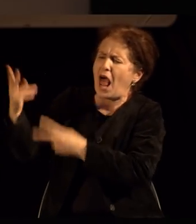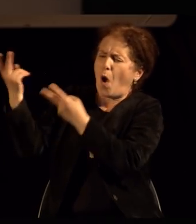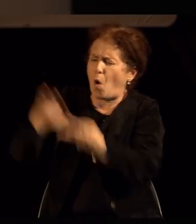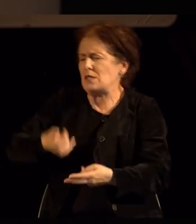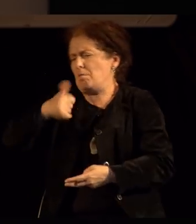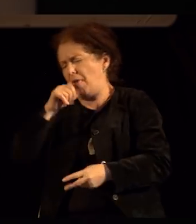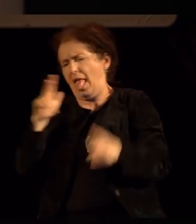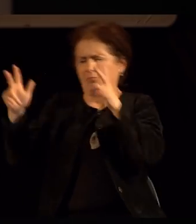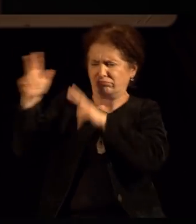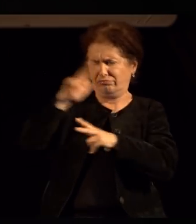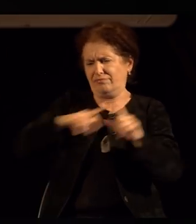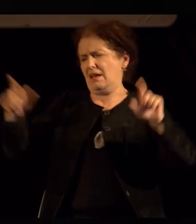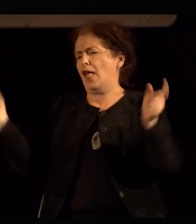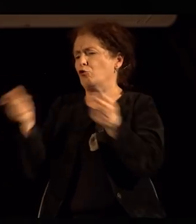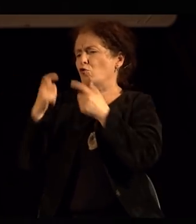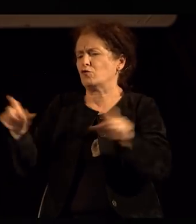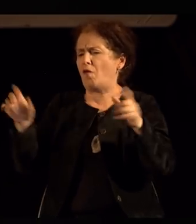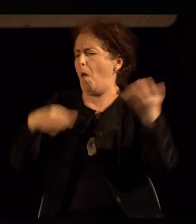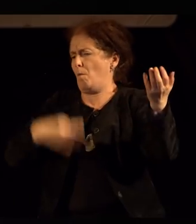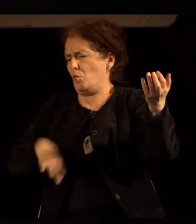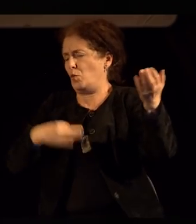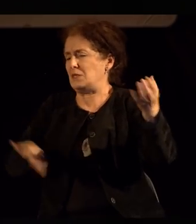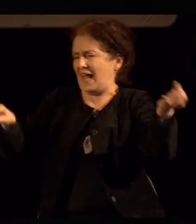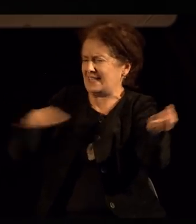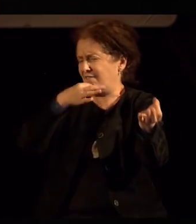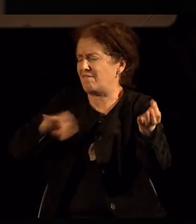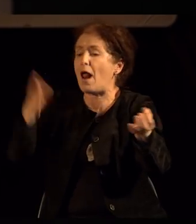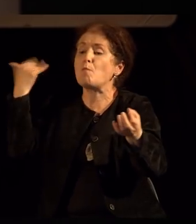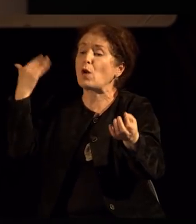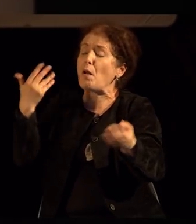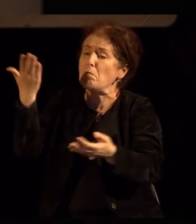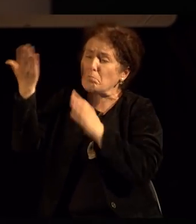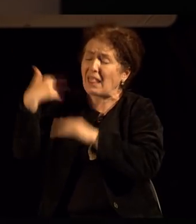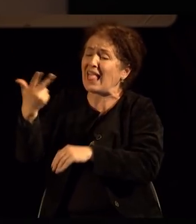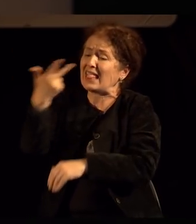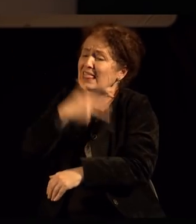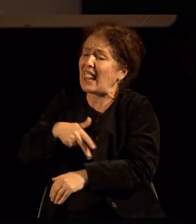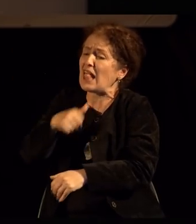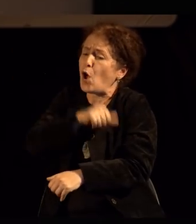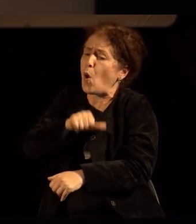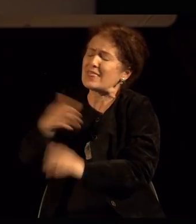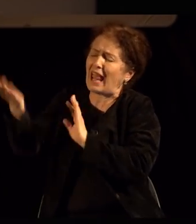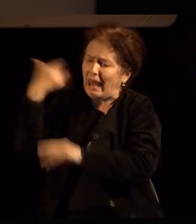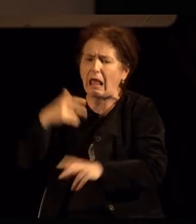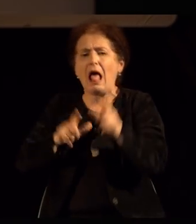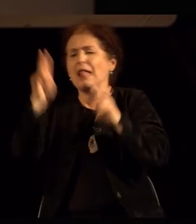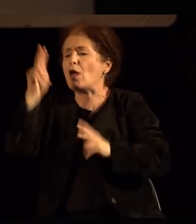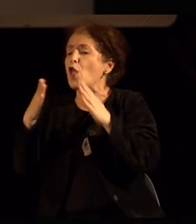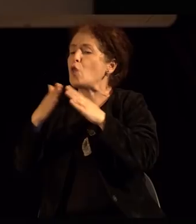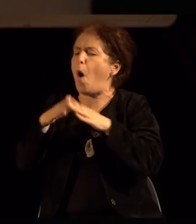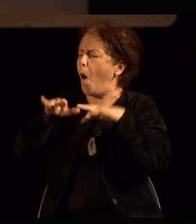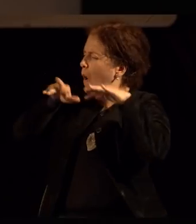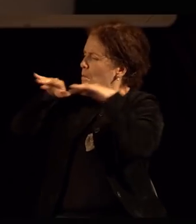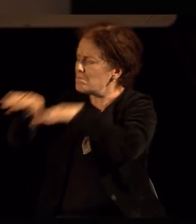пијалак и музика, потоа пријателствување, дебатирање на разни